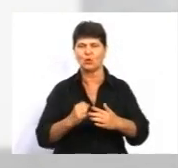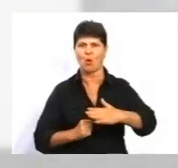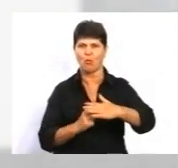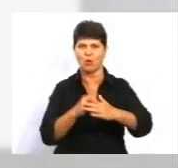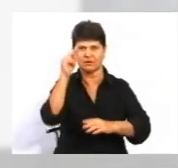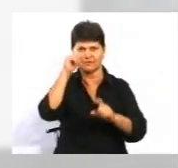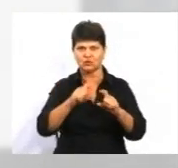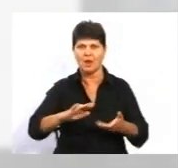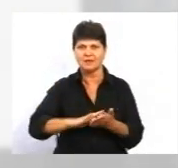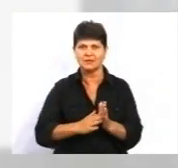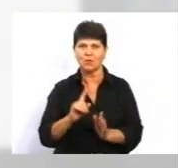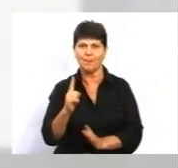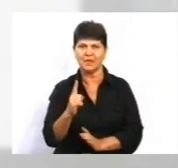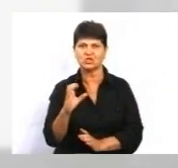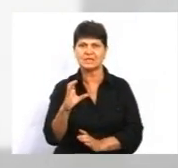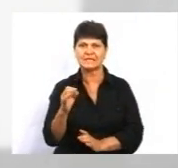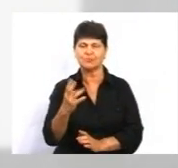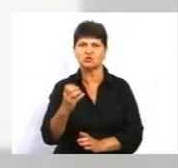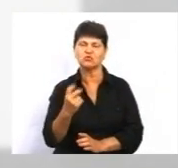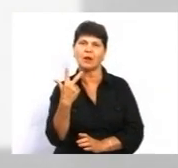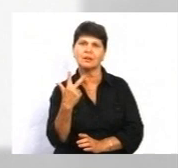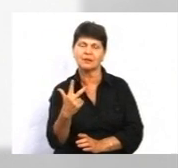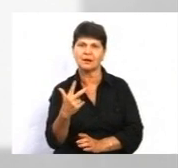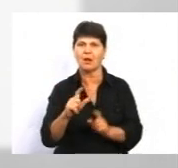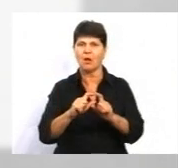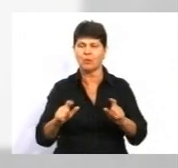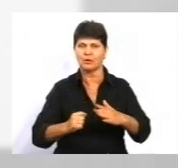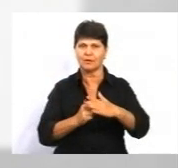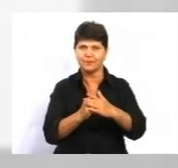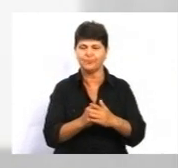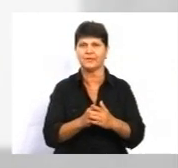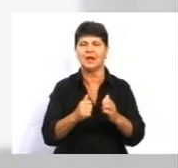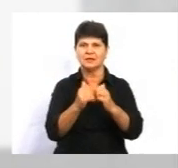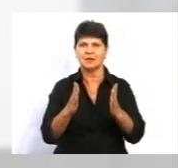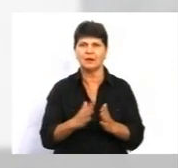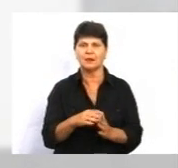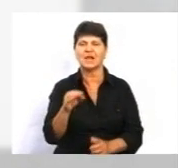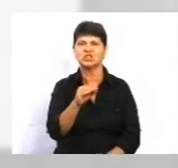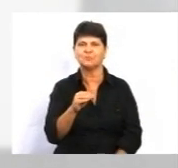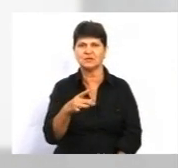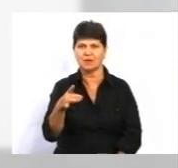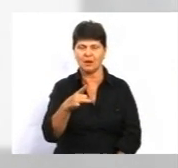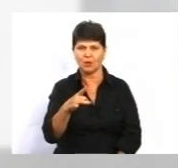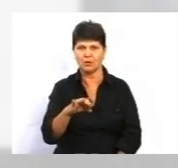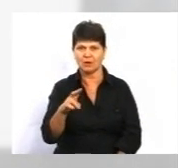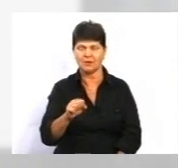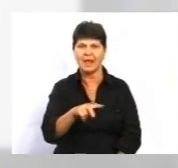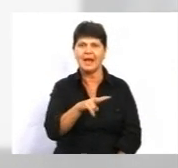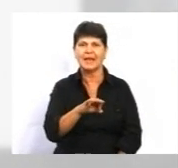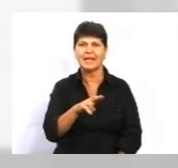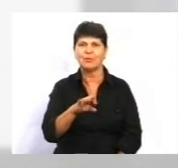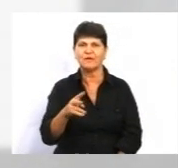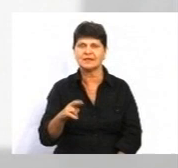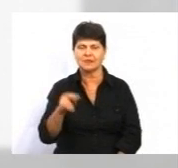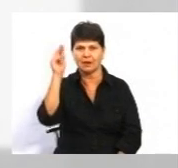Станом на 1 серпня створено ще три опорні заклади. Мартинівська загальноосвітня школа Жмеринської районної ради, Липовецька загальноосвітня